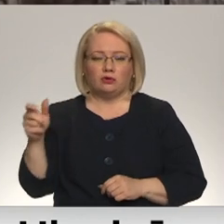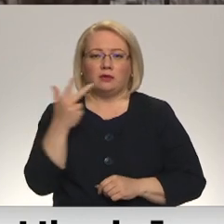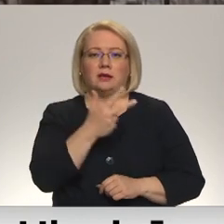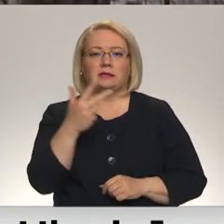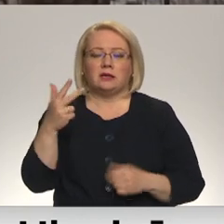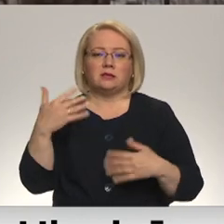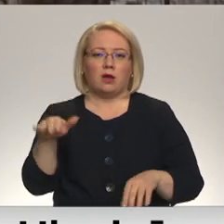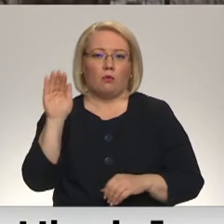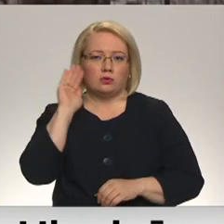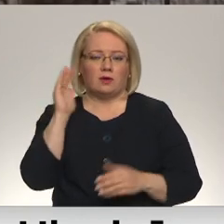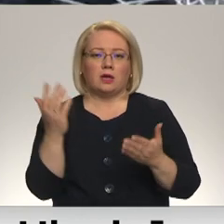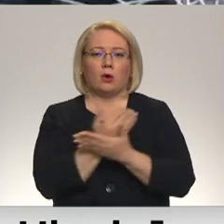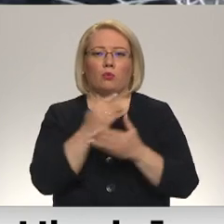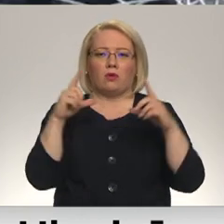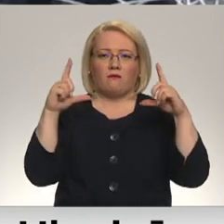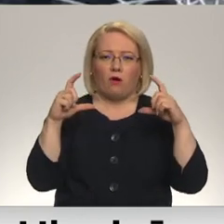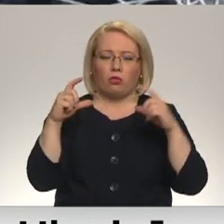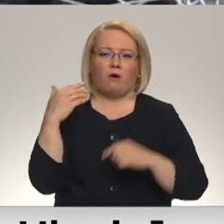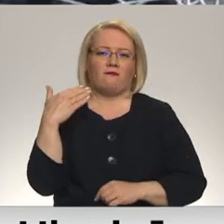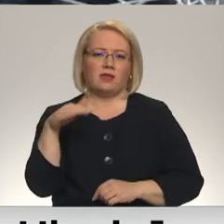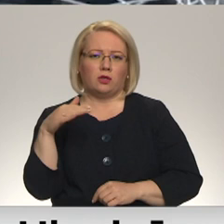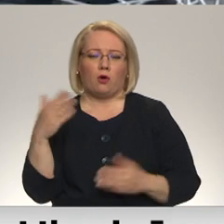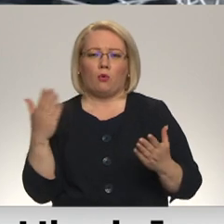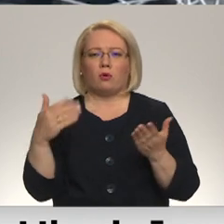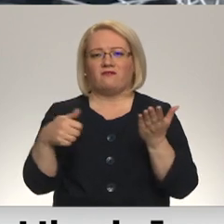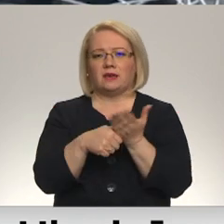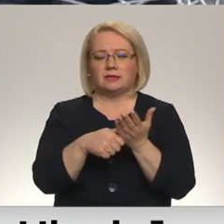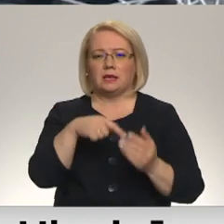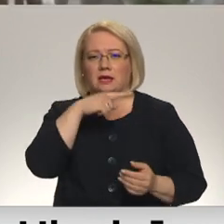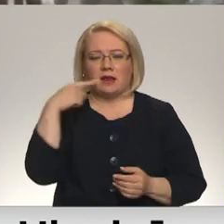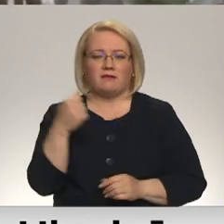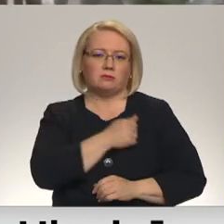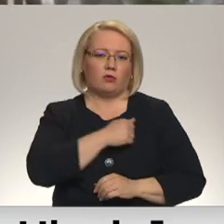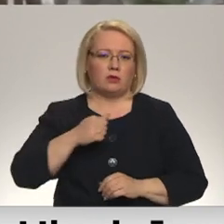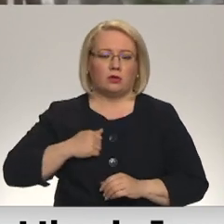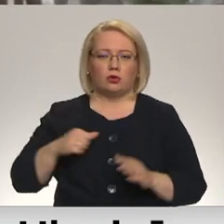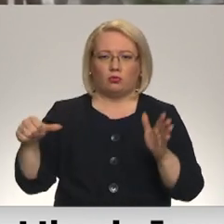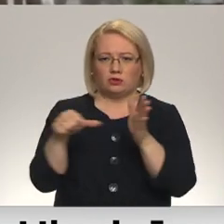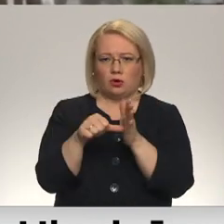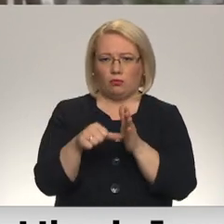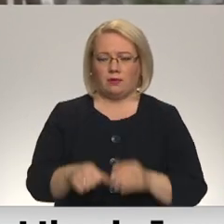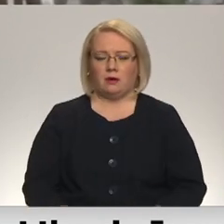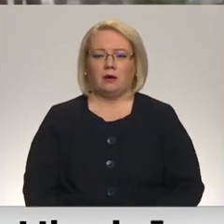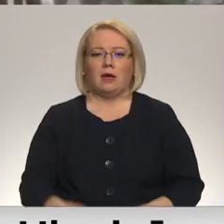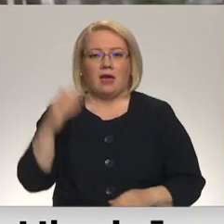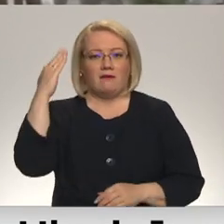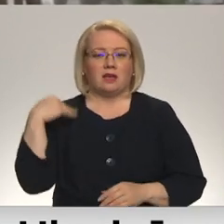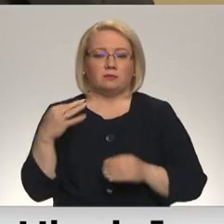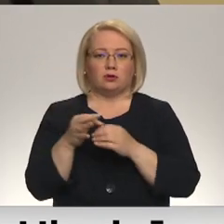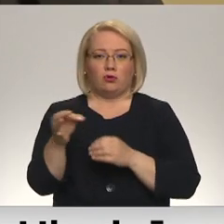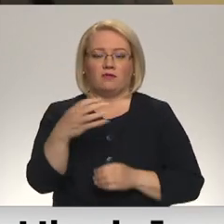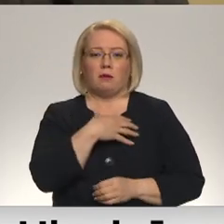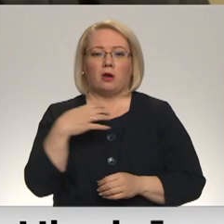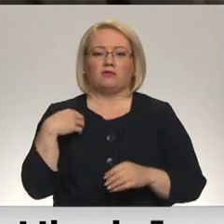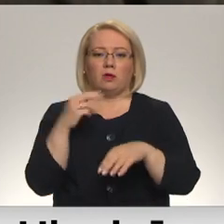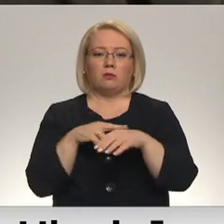uzklausīti. Iegūts arī fotogrāfijas un videomateriāli, kuros fiksēti Krievijas bruņoto spēku noziegumi. Ventspels novadā pašvaldības